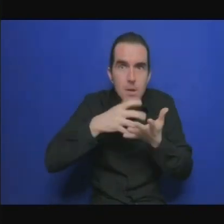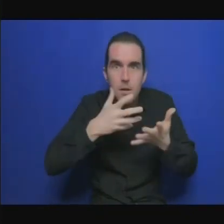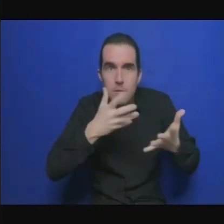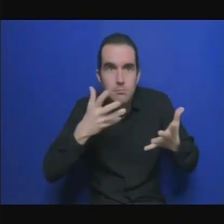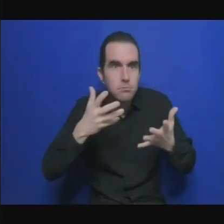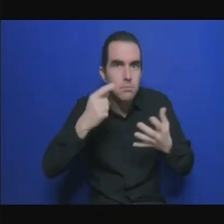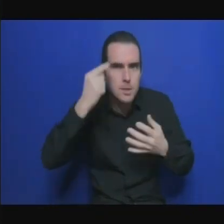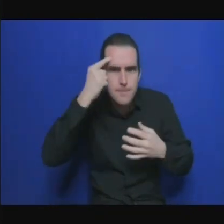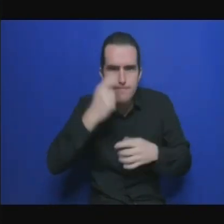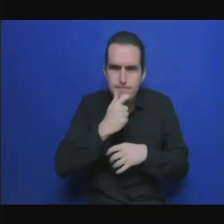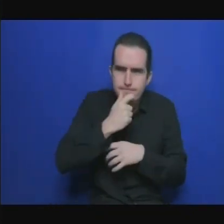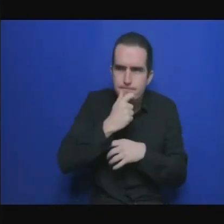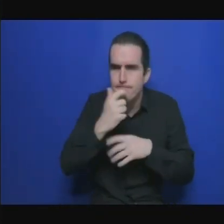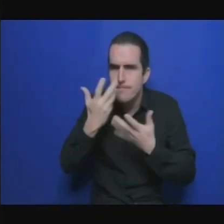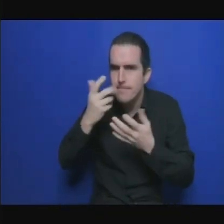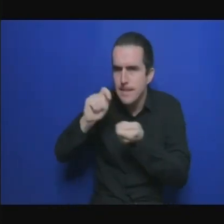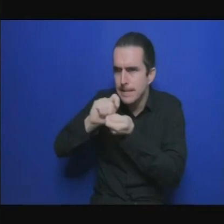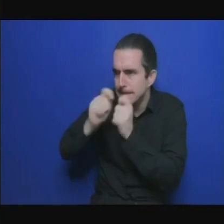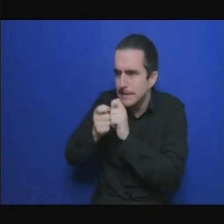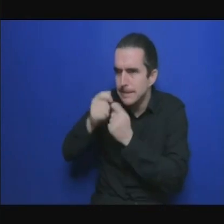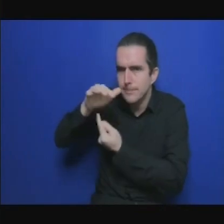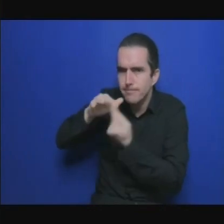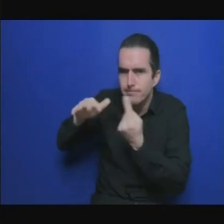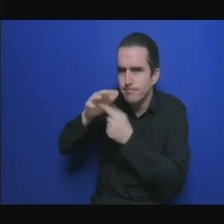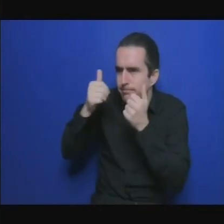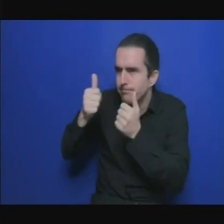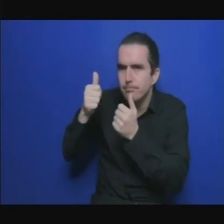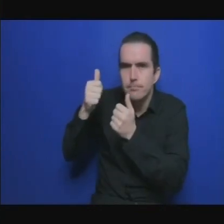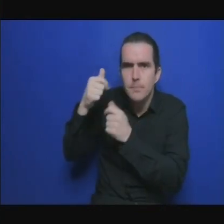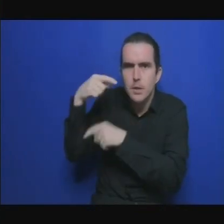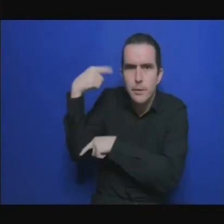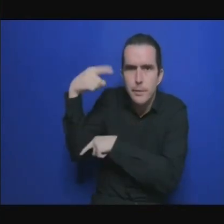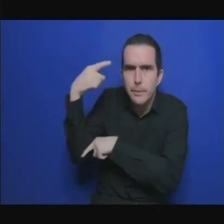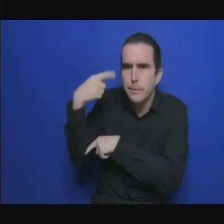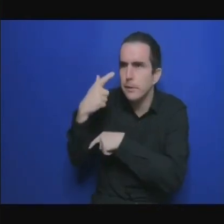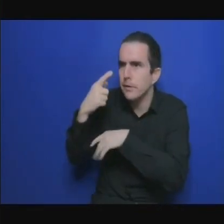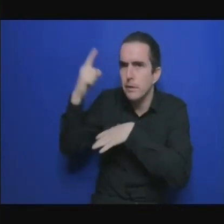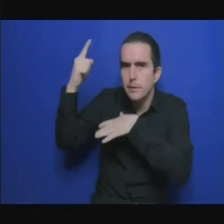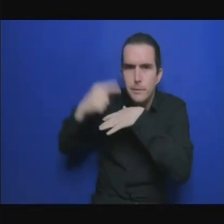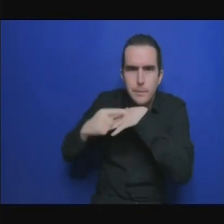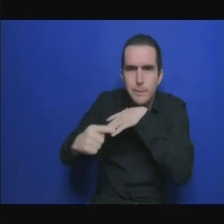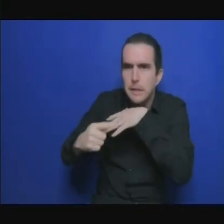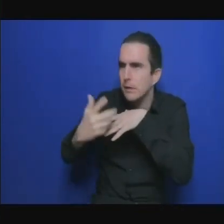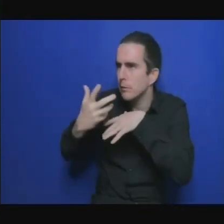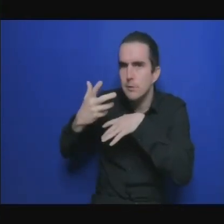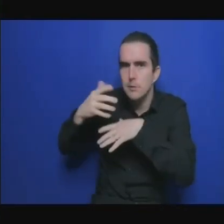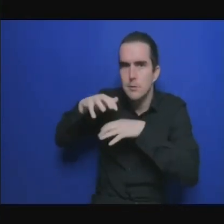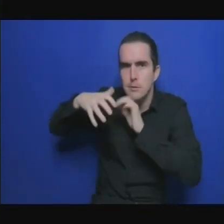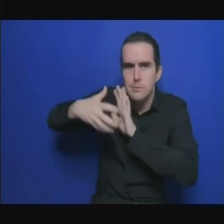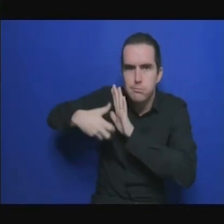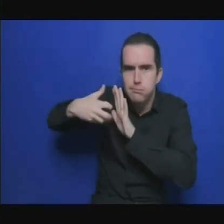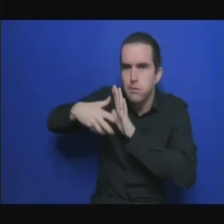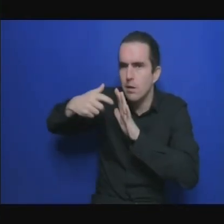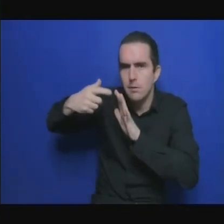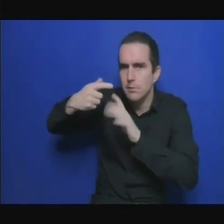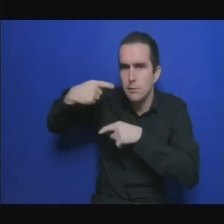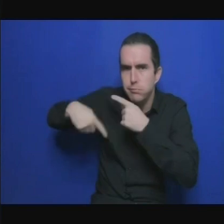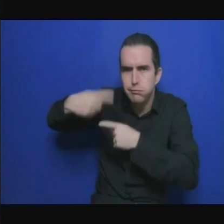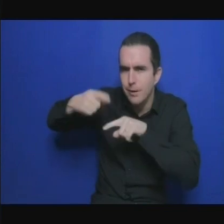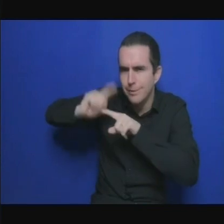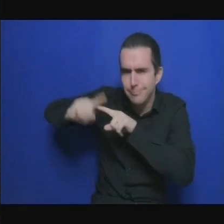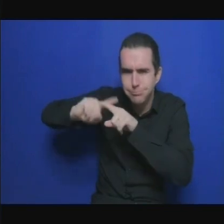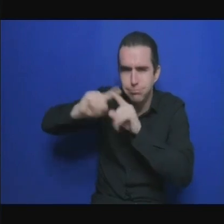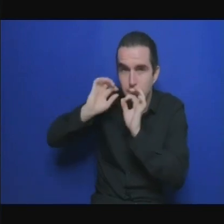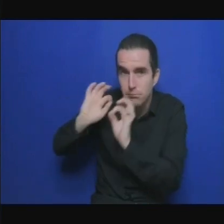faites un point clé dans que c'est dans différents stages vous dites là quelque chose d'assez fondamental parce que c'est à différentes